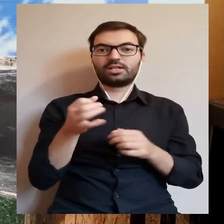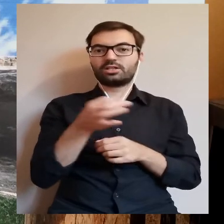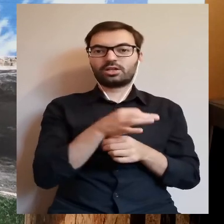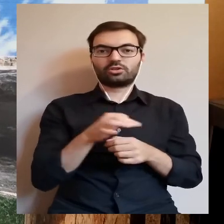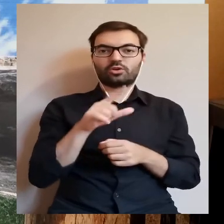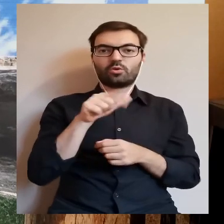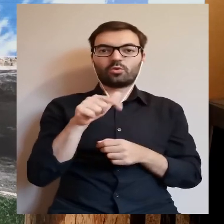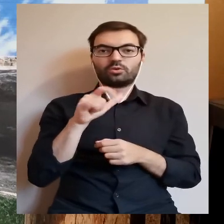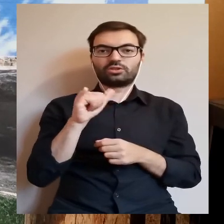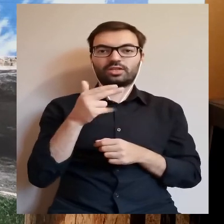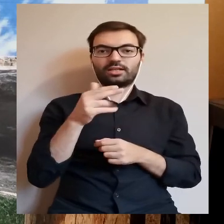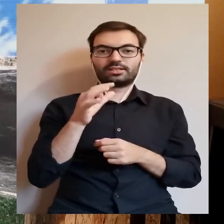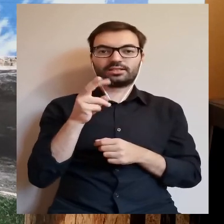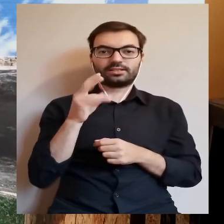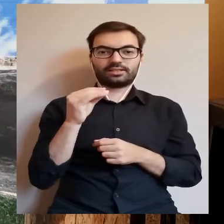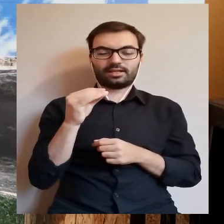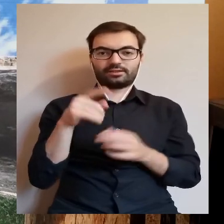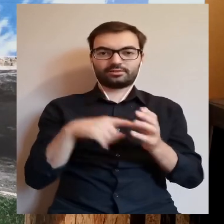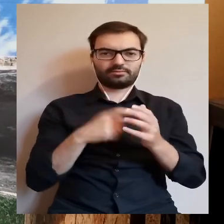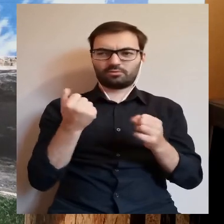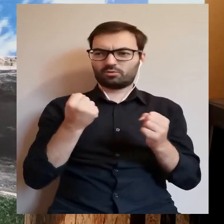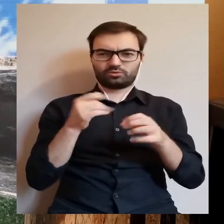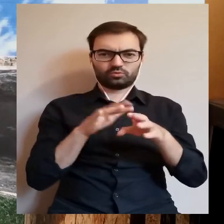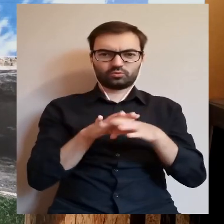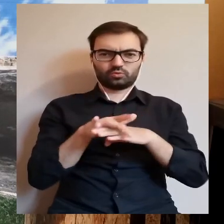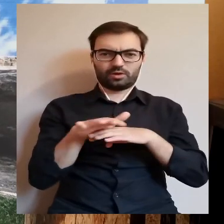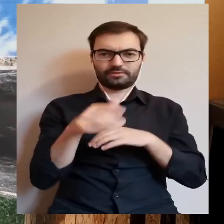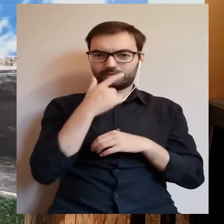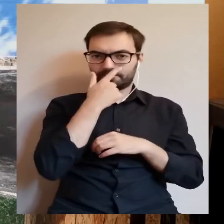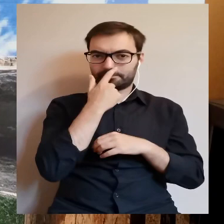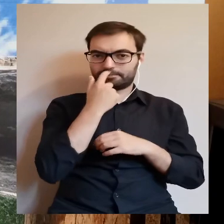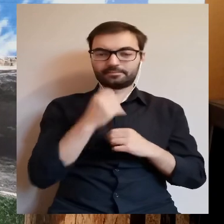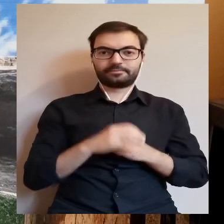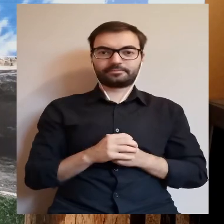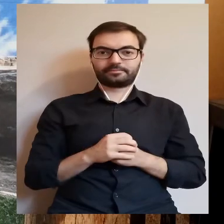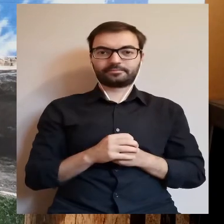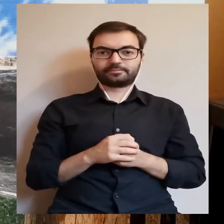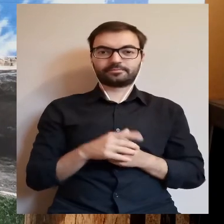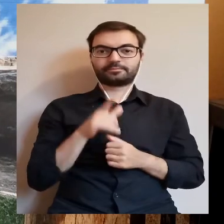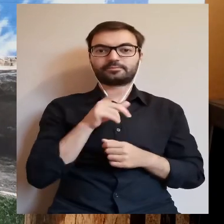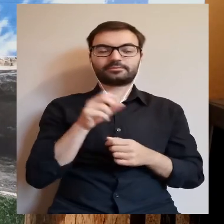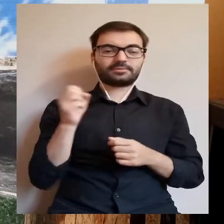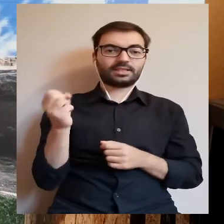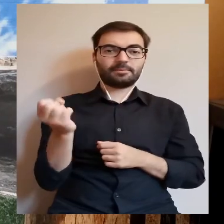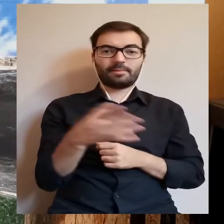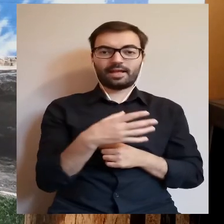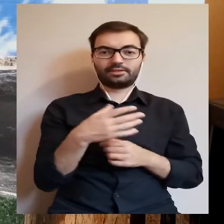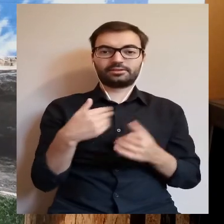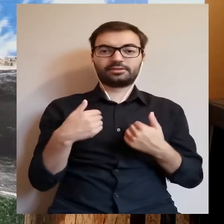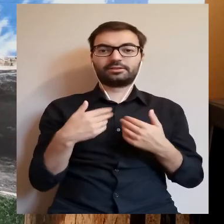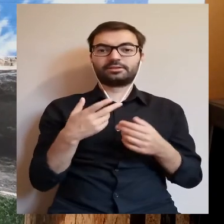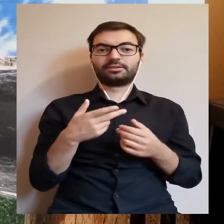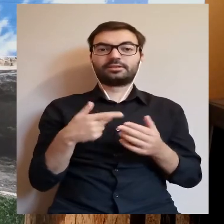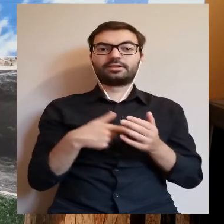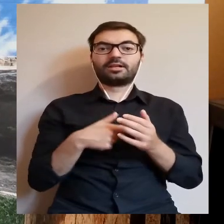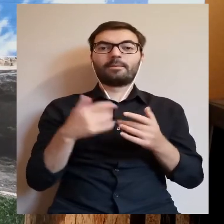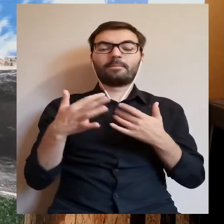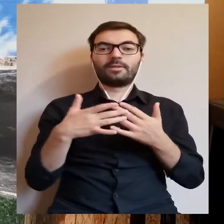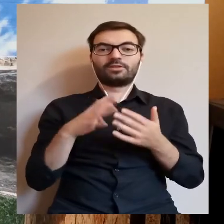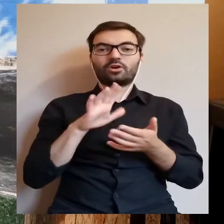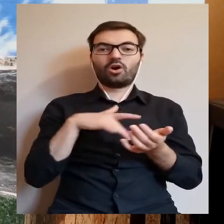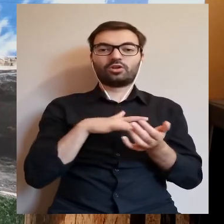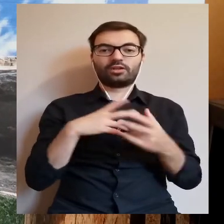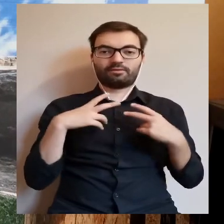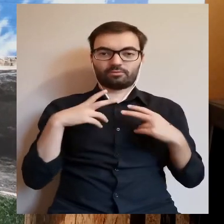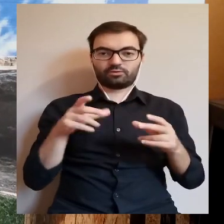Lucieńskie, chyba najsłynniejsze z tych jezior po jeziorach gostynińskiego, z plażami, które są dostępne przede wszystkim przy